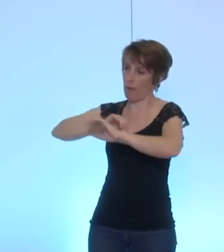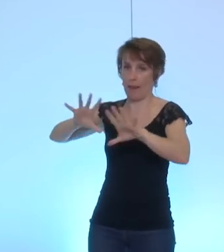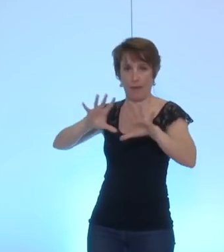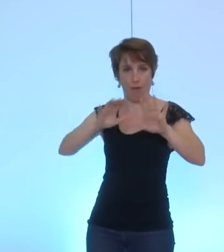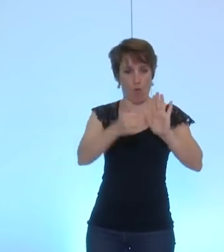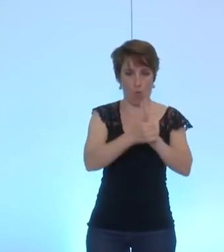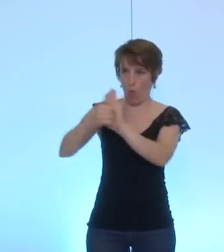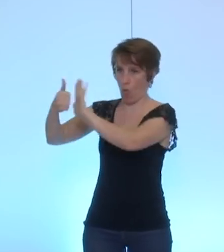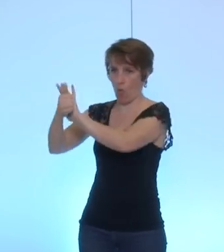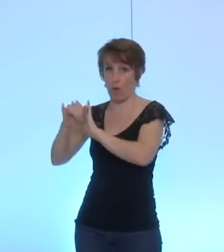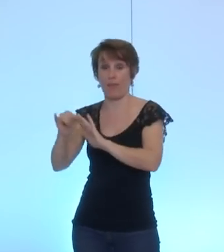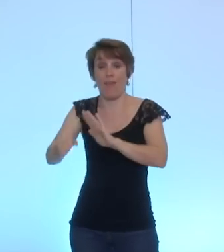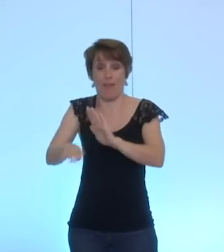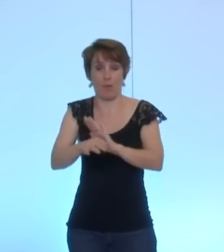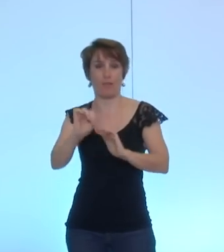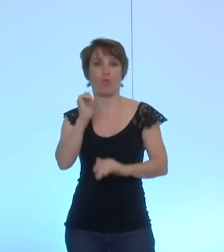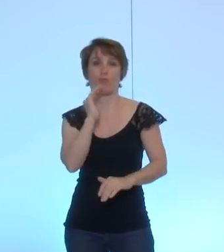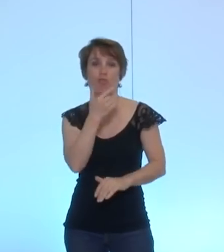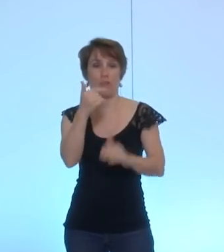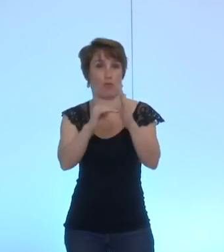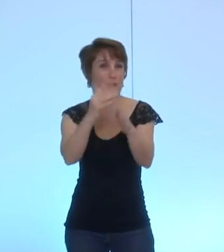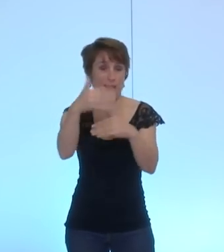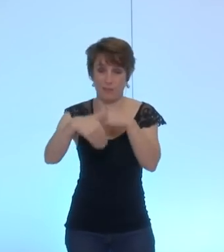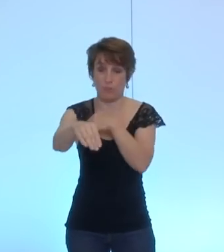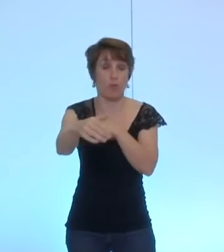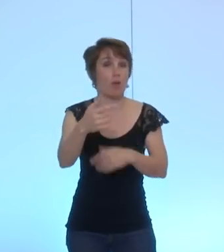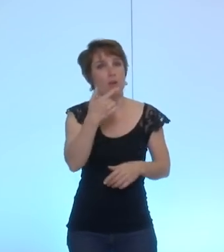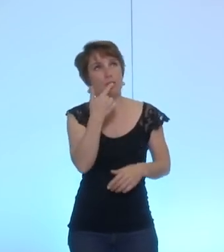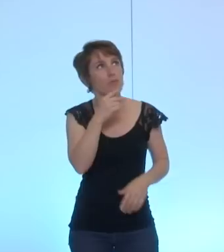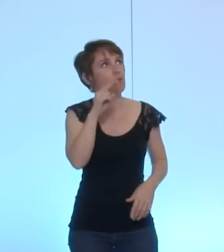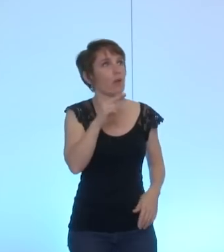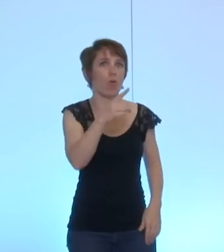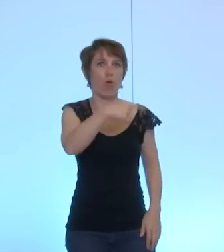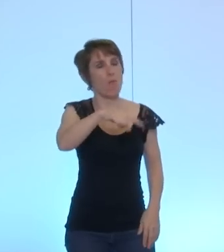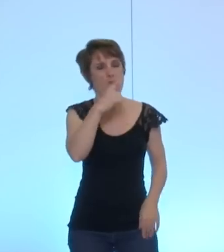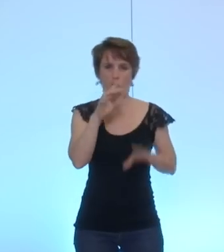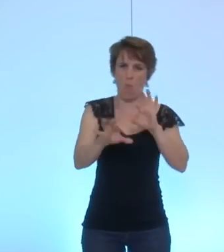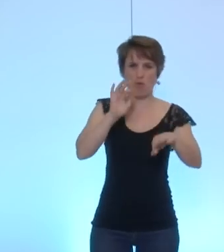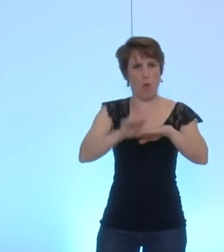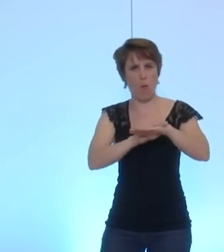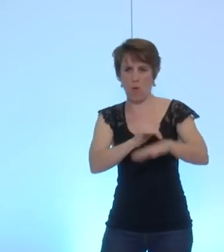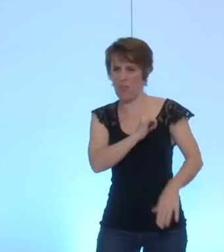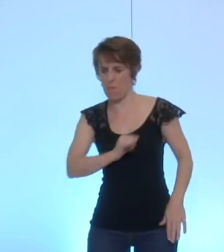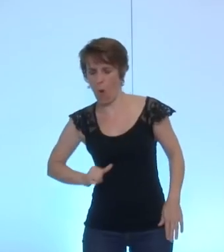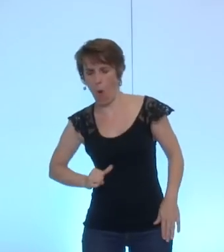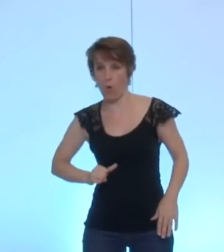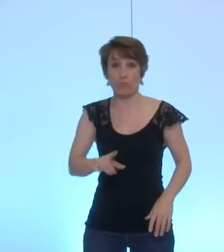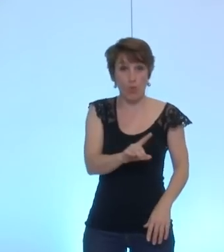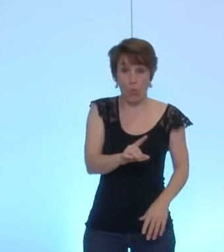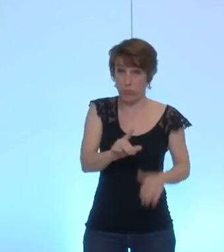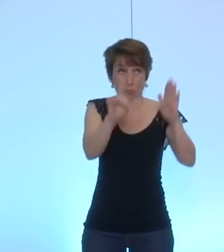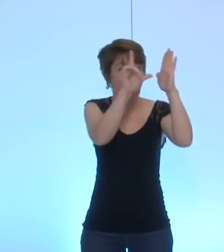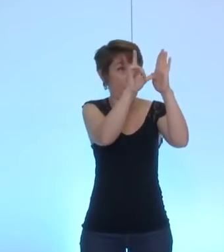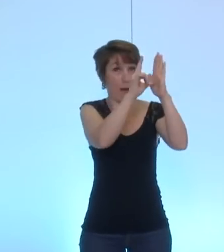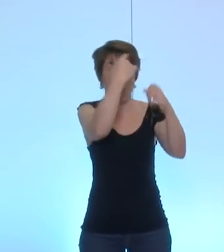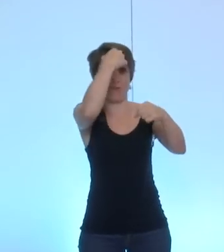à partir du 1er janvier 2015. Vous n'êtes donc pas en train de faire un acte politique majeur. Vous suivez tout simplement ce que la